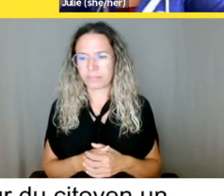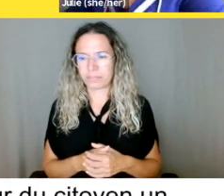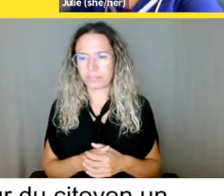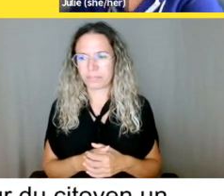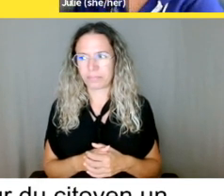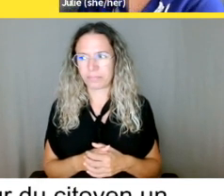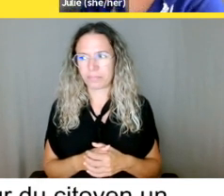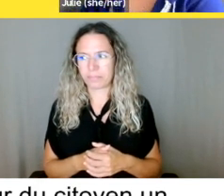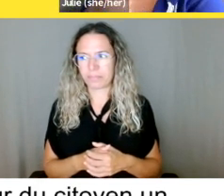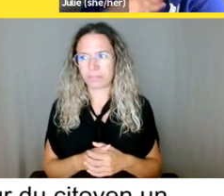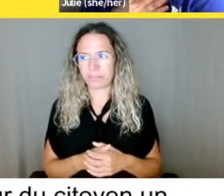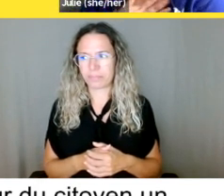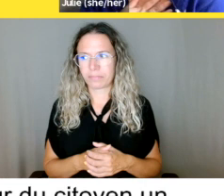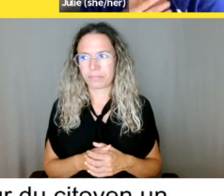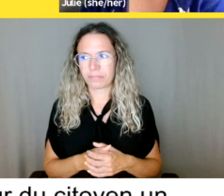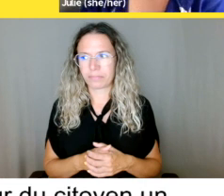OK, parfait. De retour.